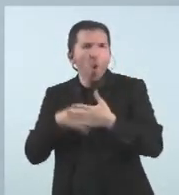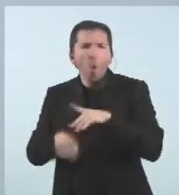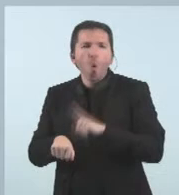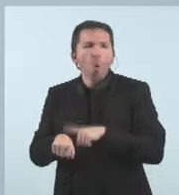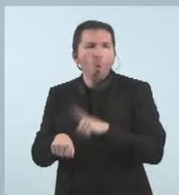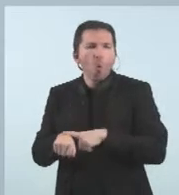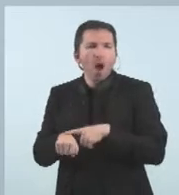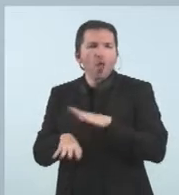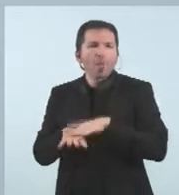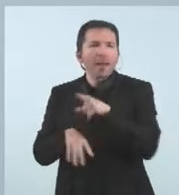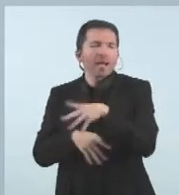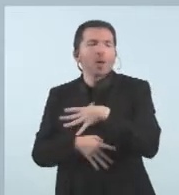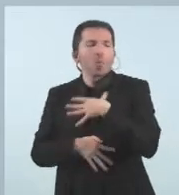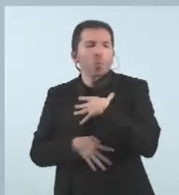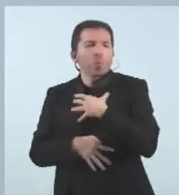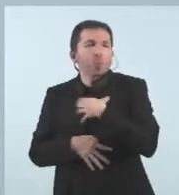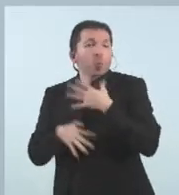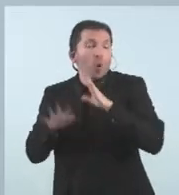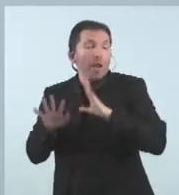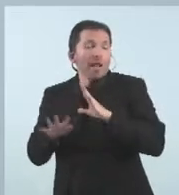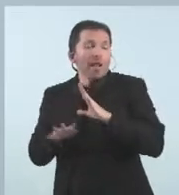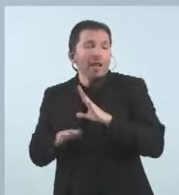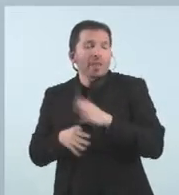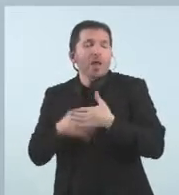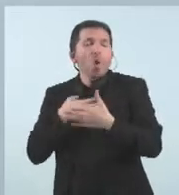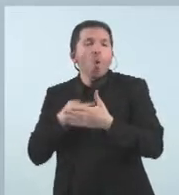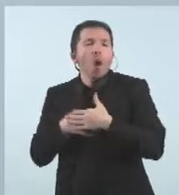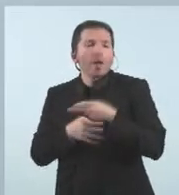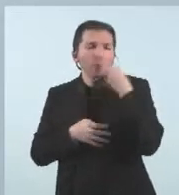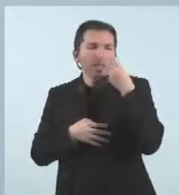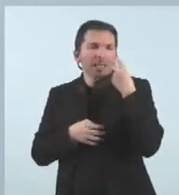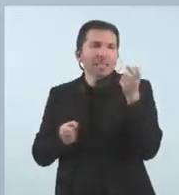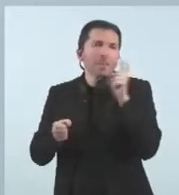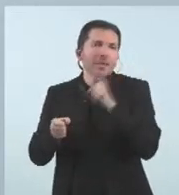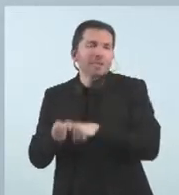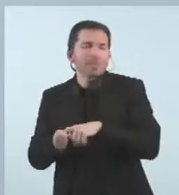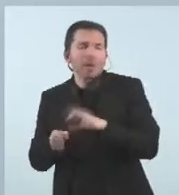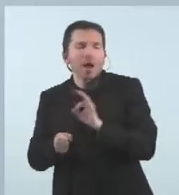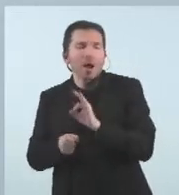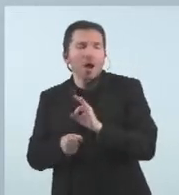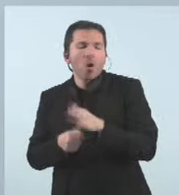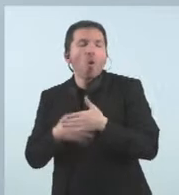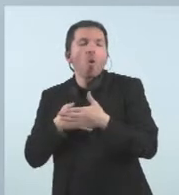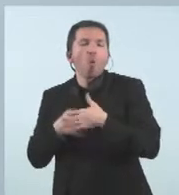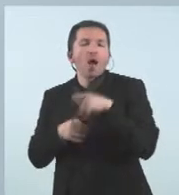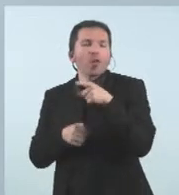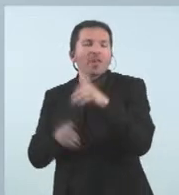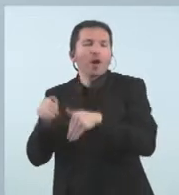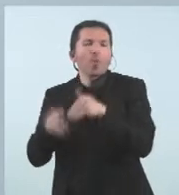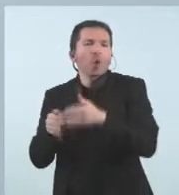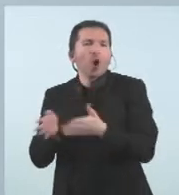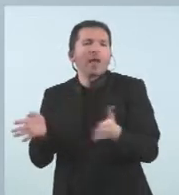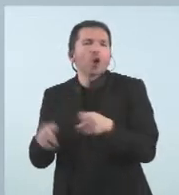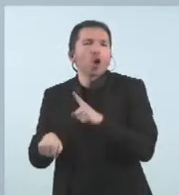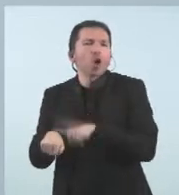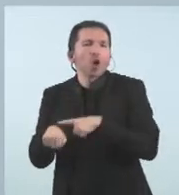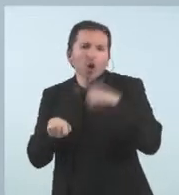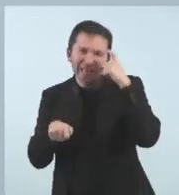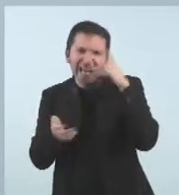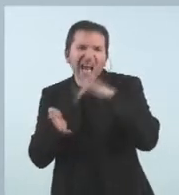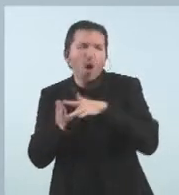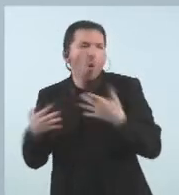calendaritzar doncs quan els interessa participar i quan els interessa doncs formar part d'aquestes convocatòries cal dir que hi ha